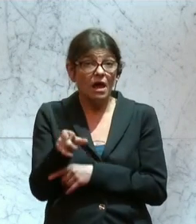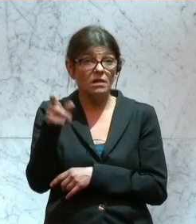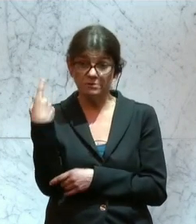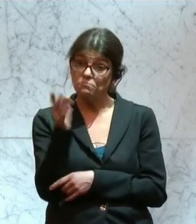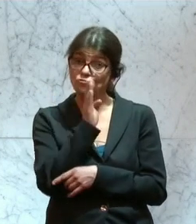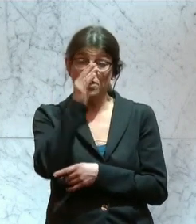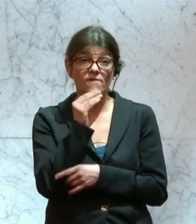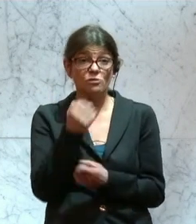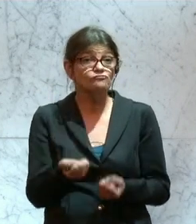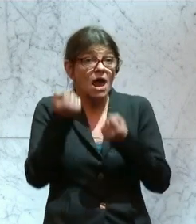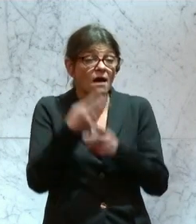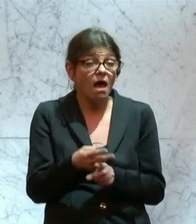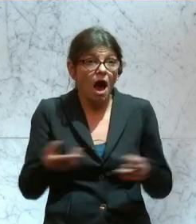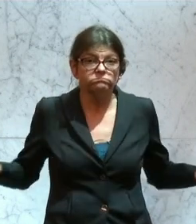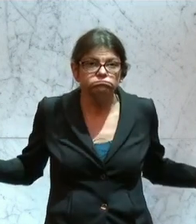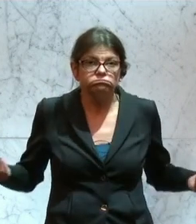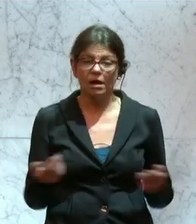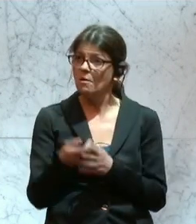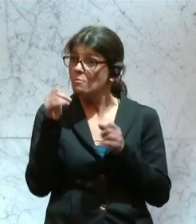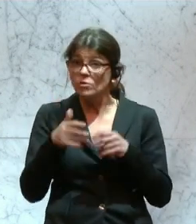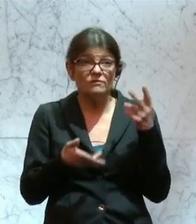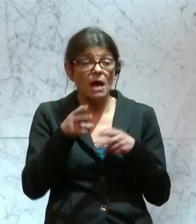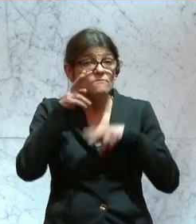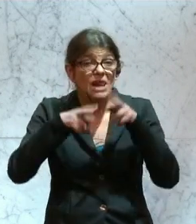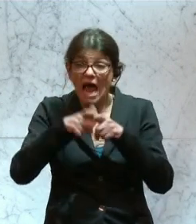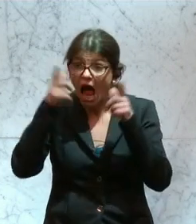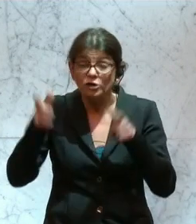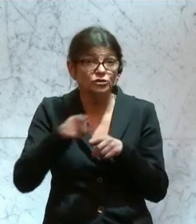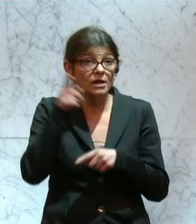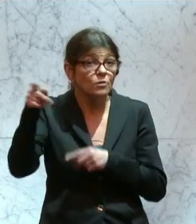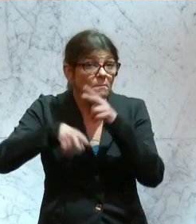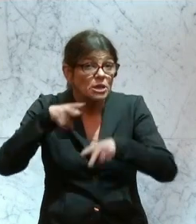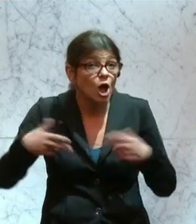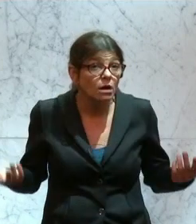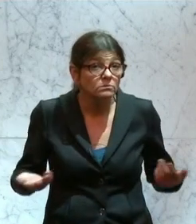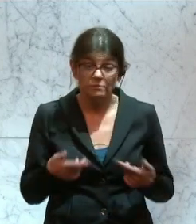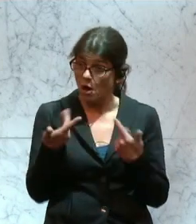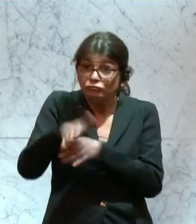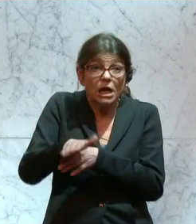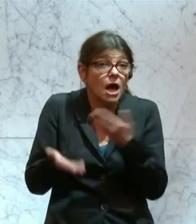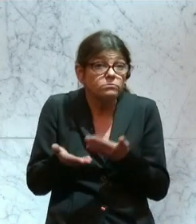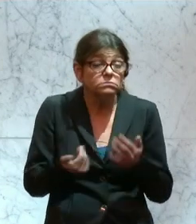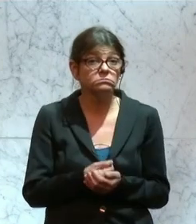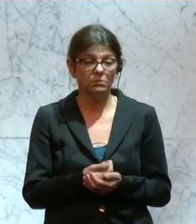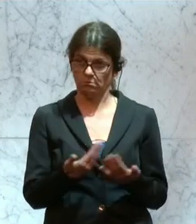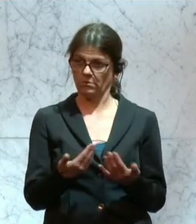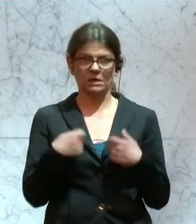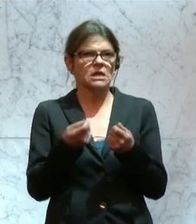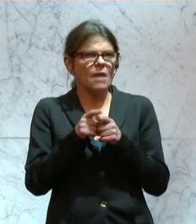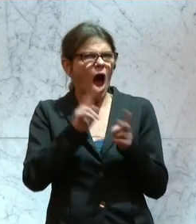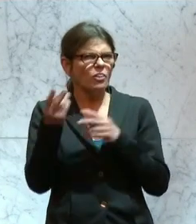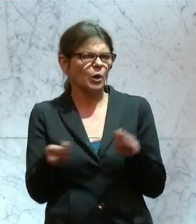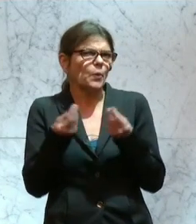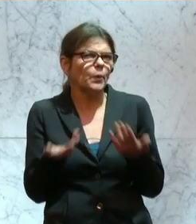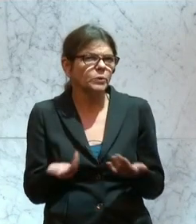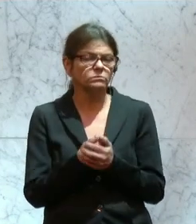Mutter oder Vater, schwer krank, muss vielleicht in einer Pflegeanstalt betreut werden, verstirbt vielleicht, gibt auch andere Gründe,